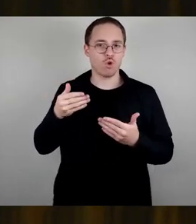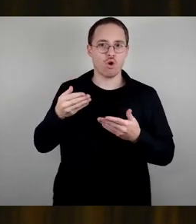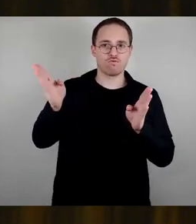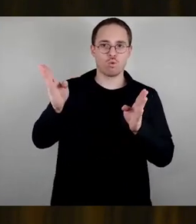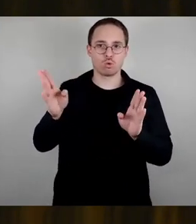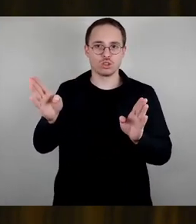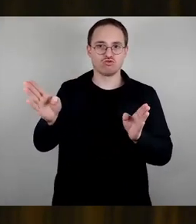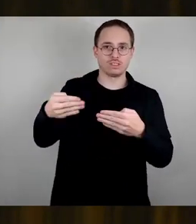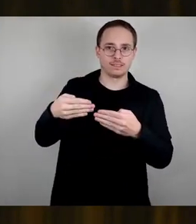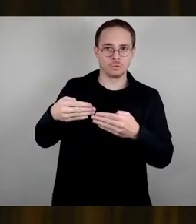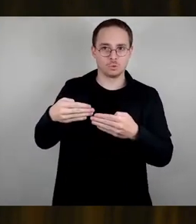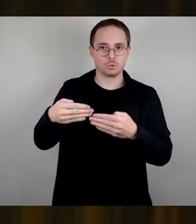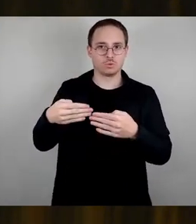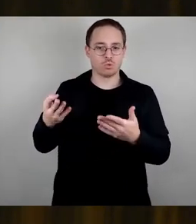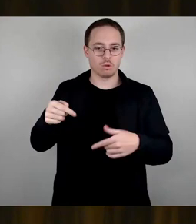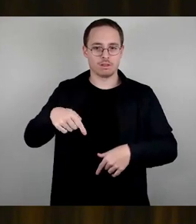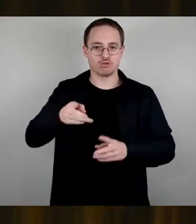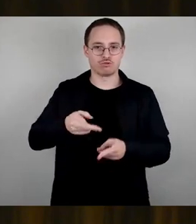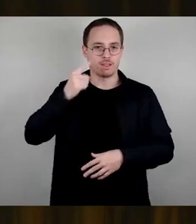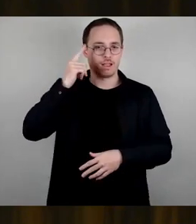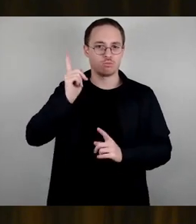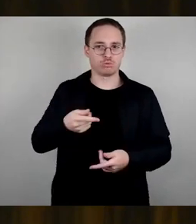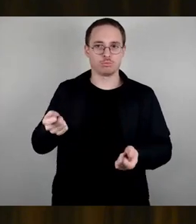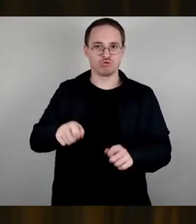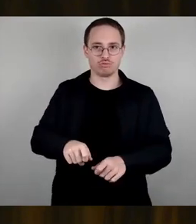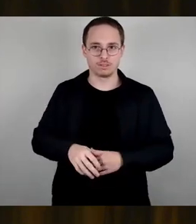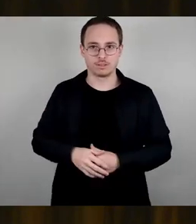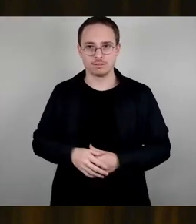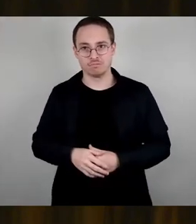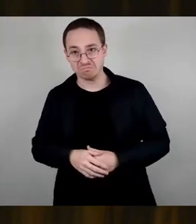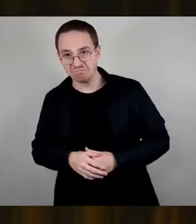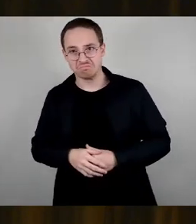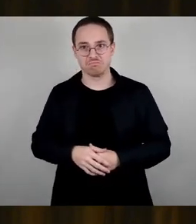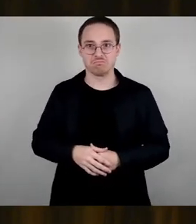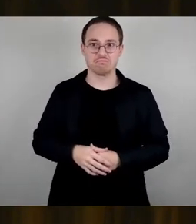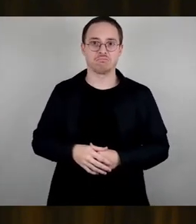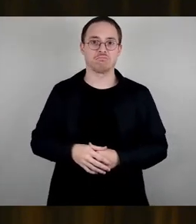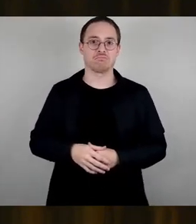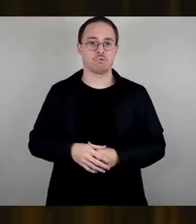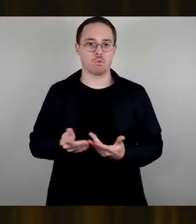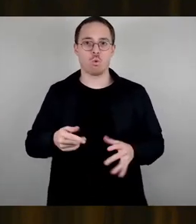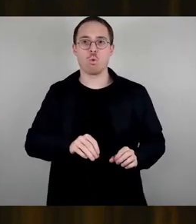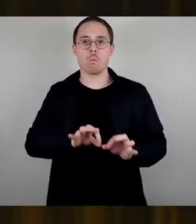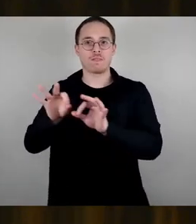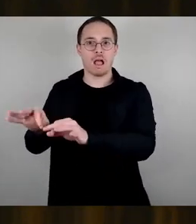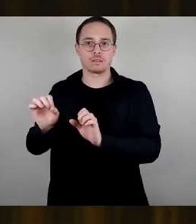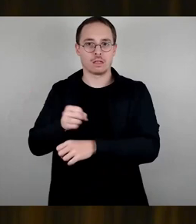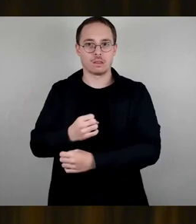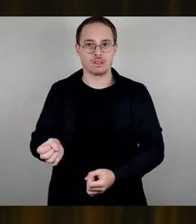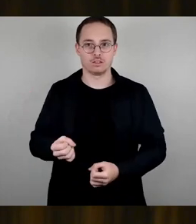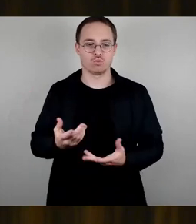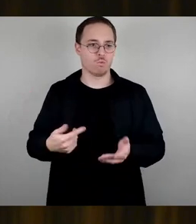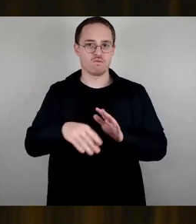öffentlichen Einrichtung beschließen muss und das auch nicht übertragen kann. Das ist ja eine gute Vorschrift in der Gemeindeordnung, denn ehe man in der öffentlichen Einrichtung